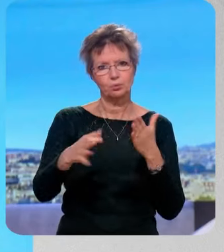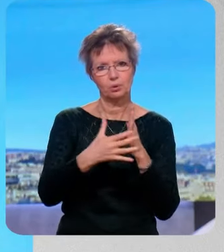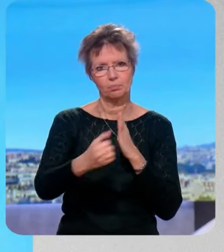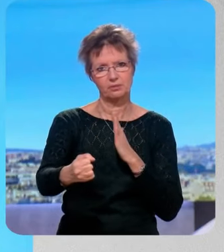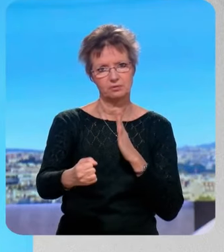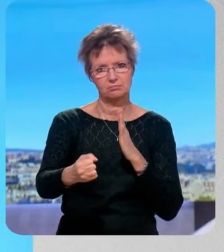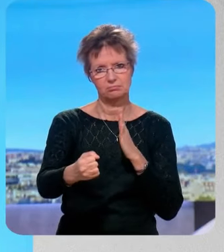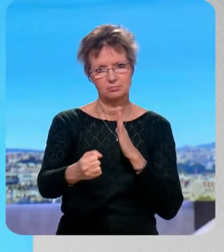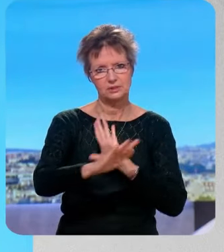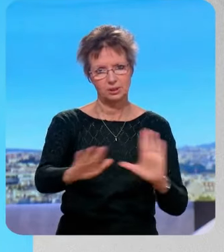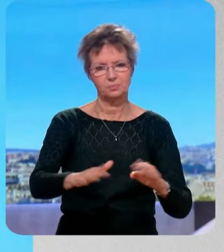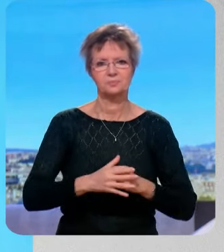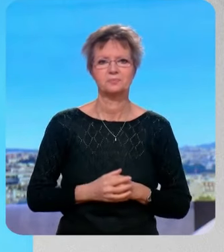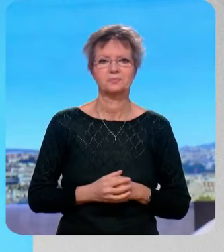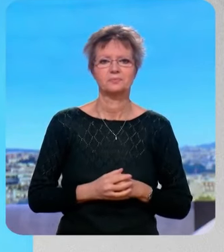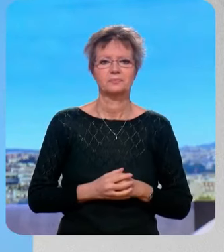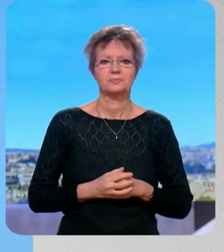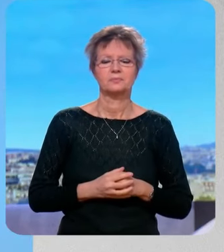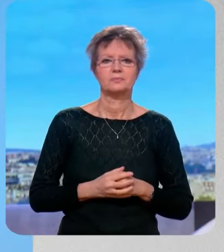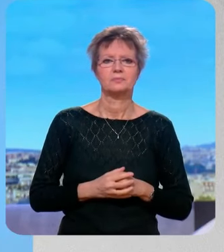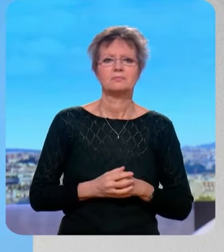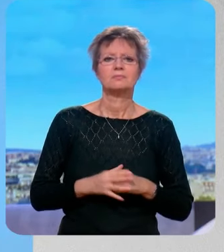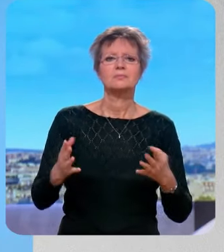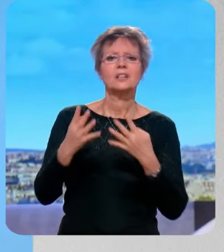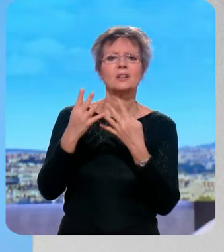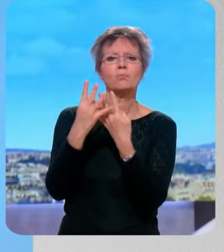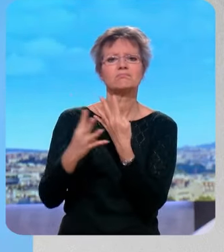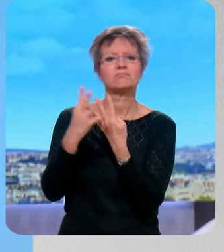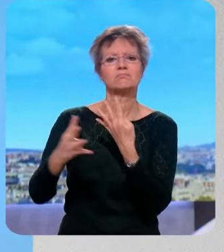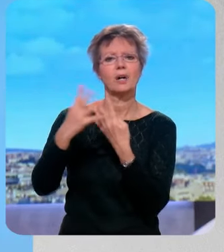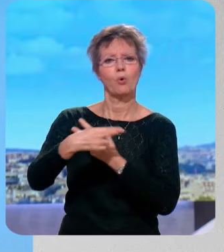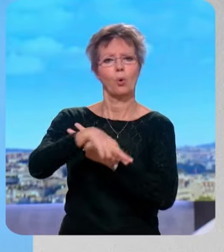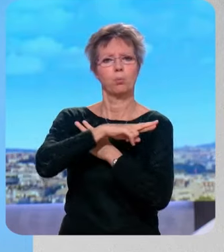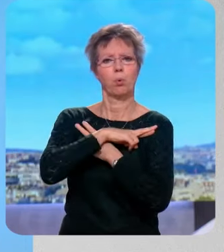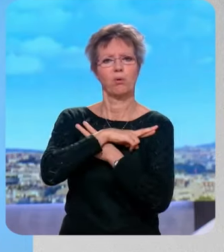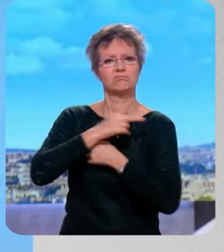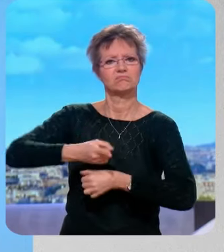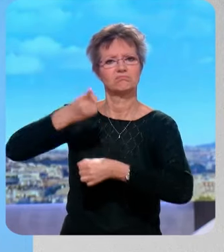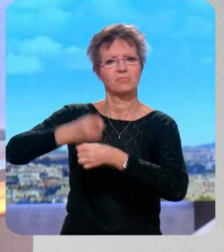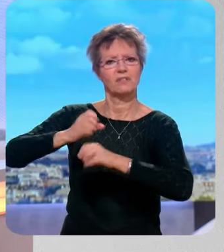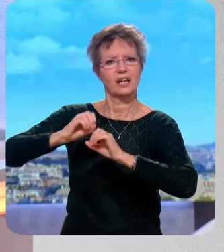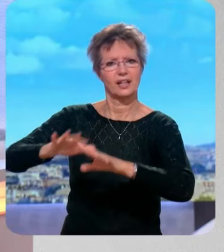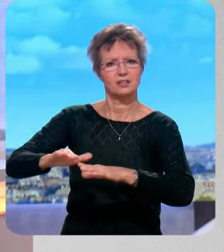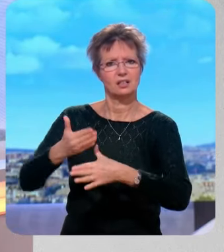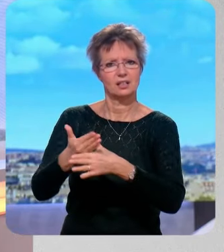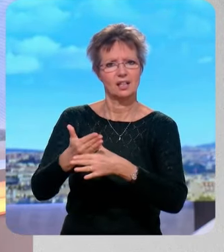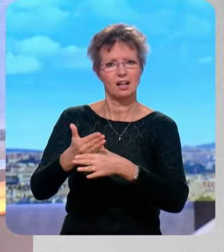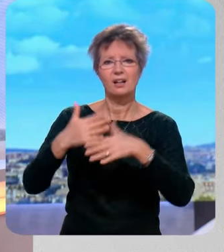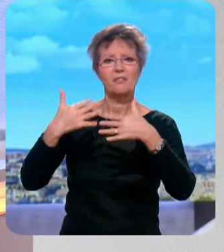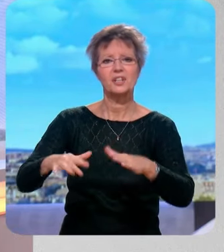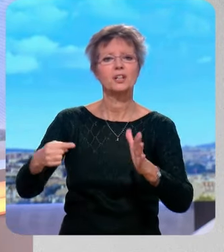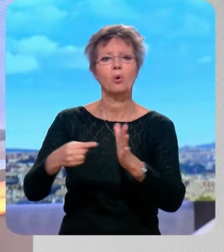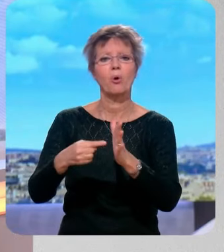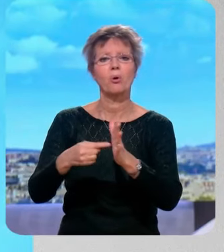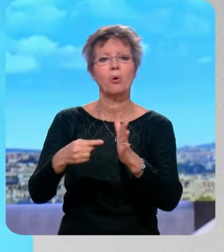– D'accord, donc ça c'est clair. –'espère avoir été clair. – avec la jachère obligée d'une partie de leur terre, c'est une décision au niveau européen que vous évoquiez, ça sera fini quand